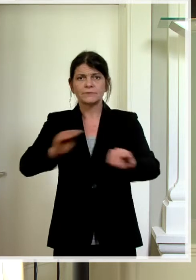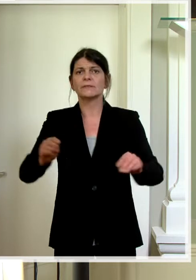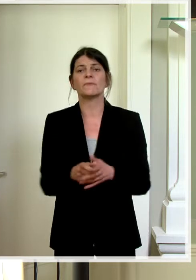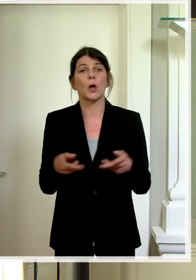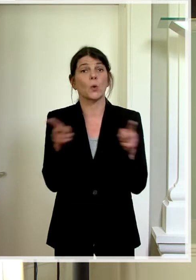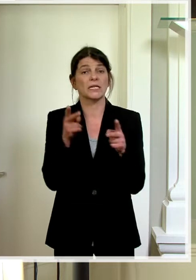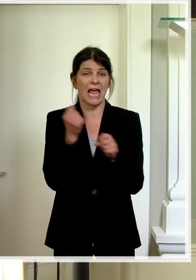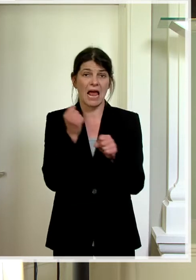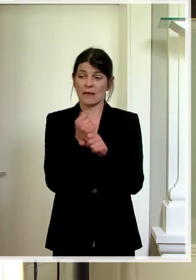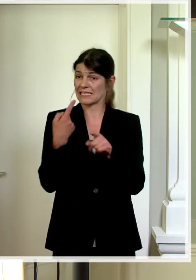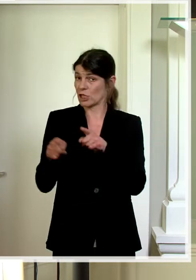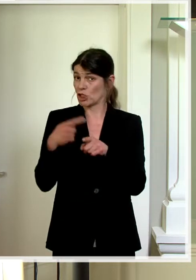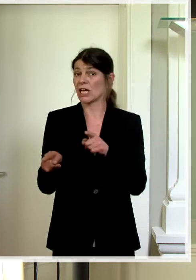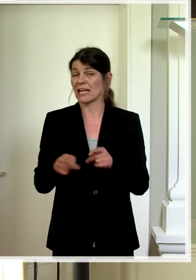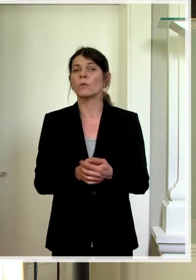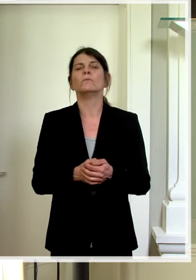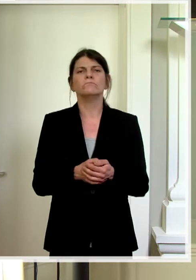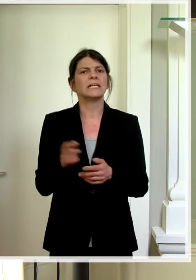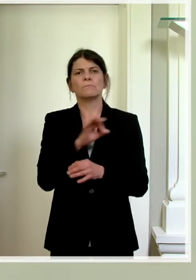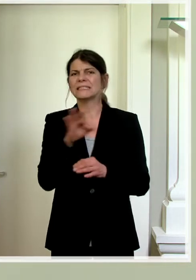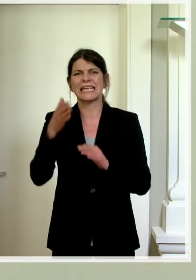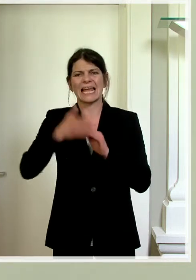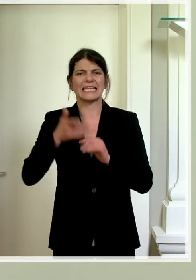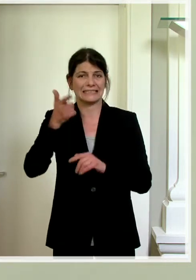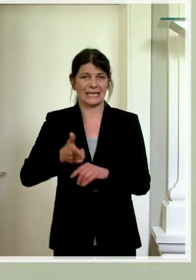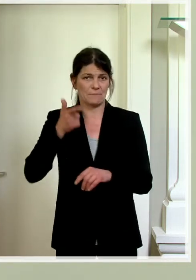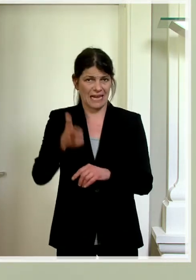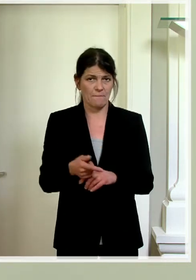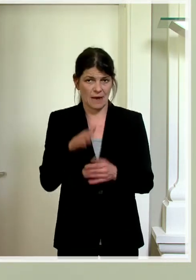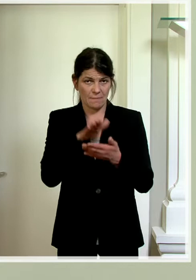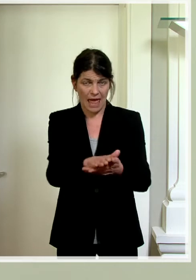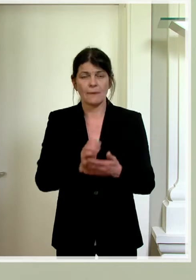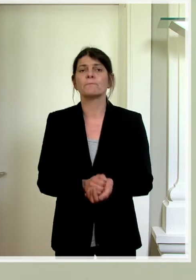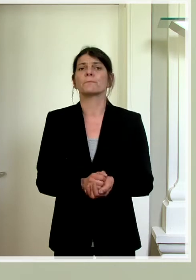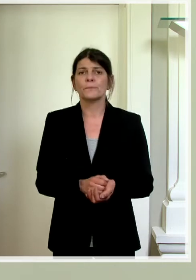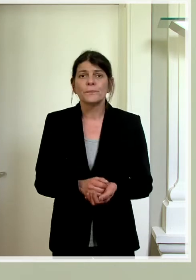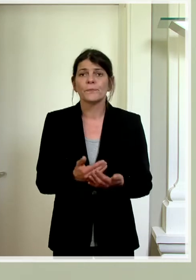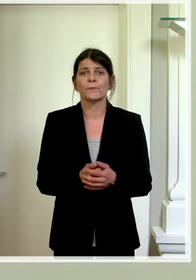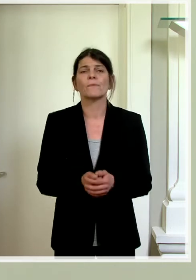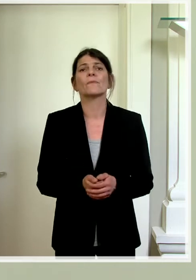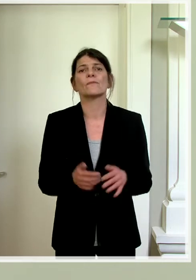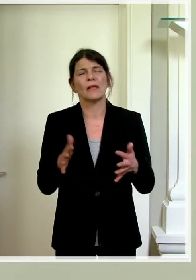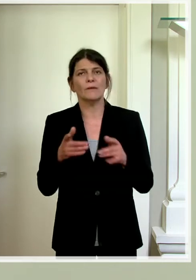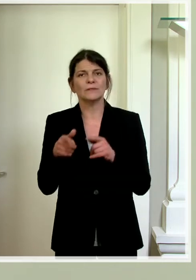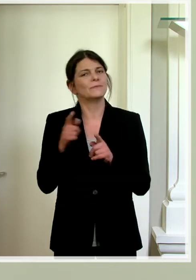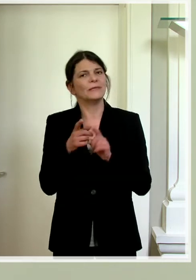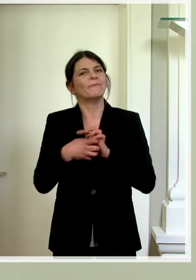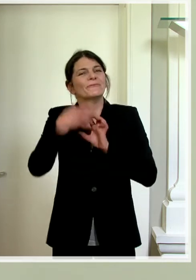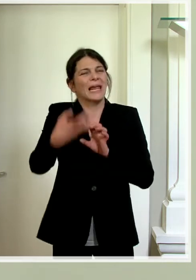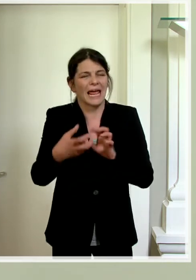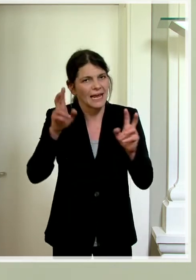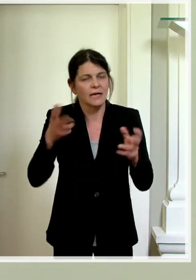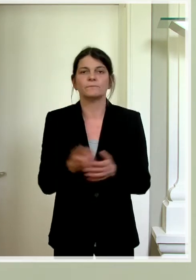die Kurzarbeitsentschädigung bis Ende September, jetzt vorerst bis Ende September, quasi verlängert wird.